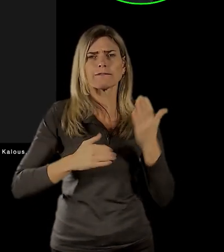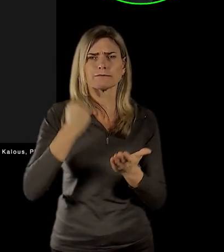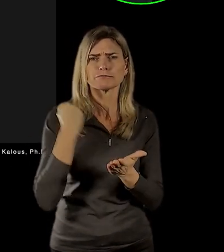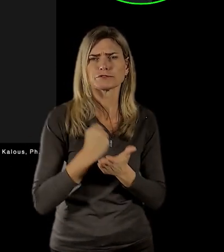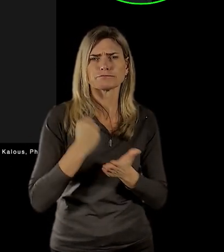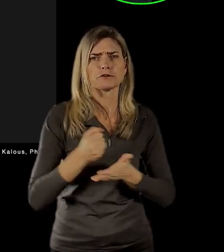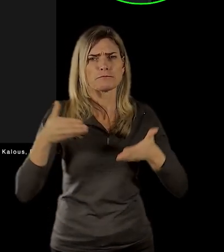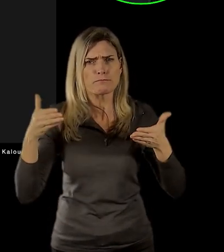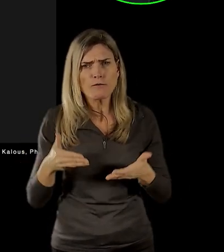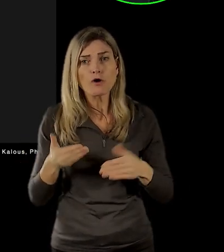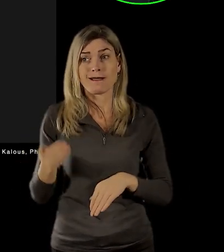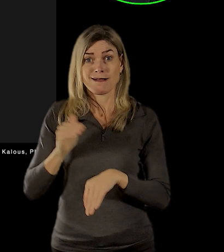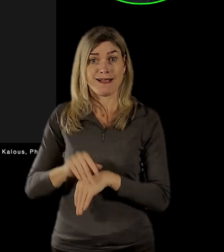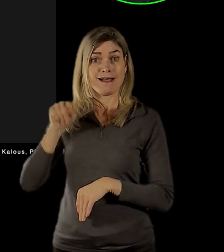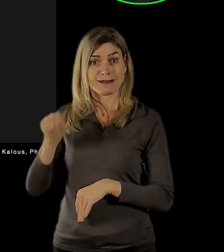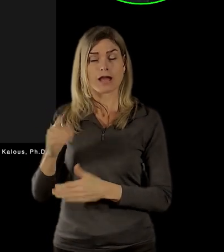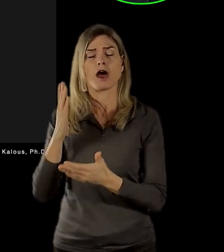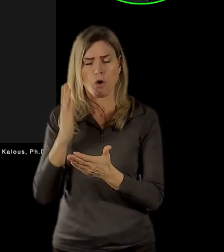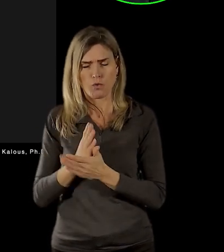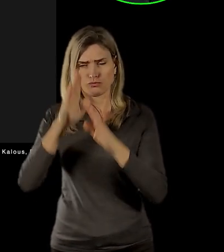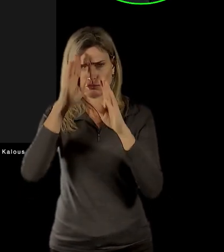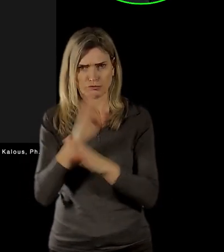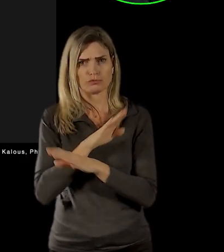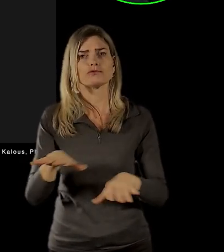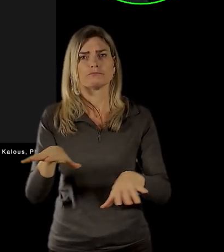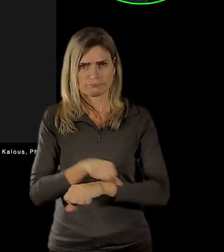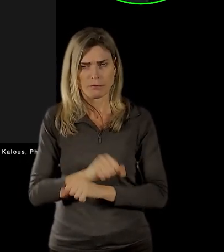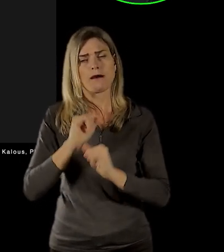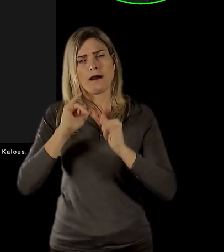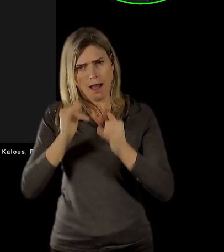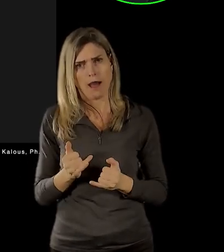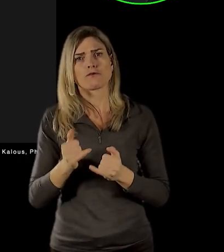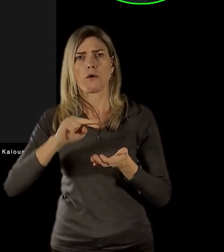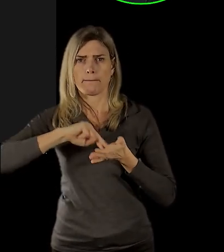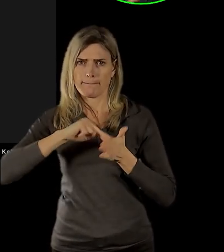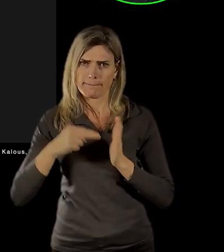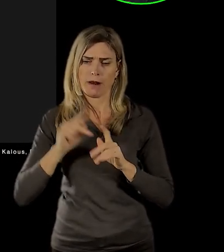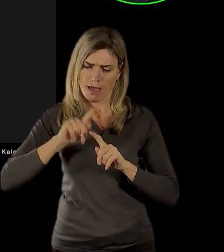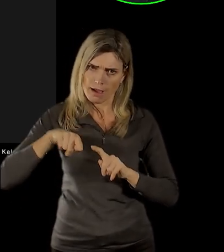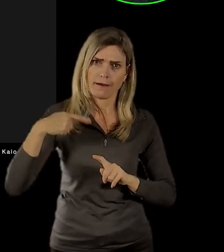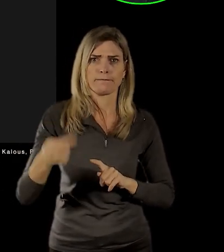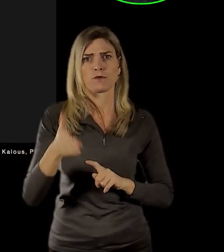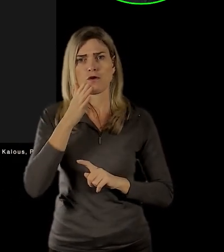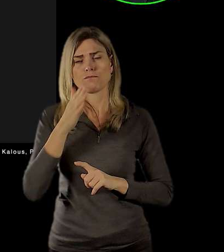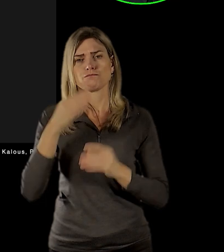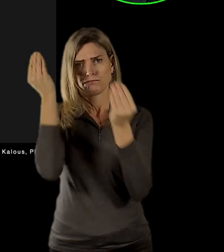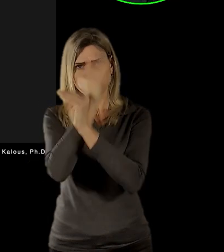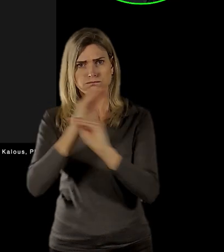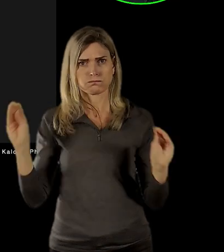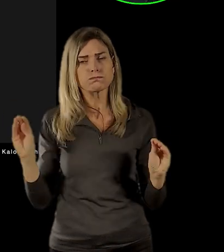Rada hlavního města Prahy přijela usnesení o tom, že bude následně vyhlášen